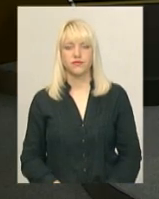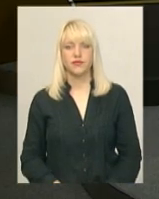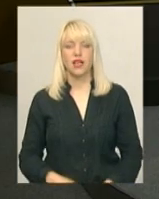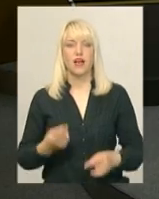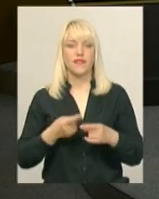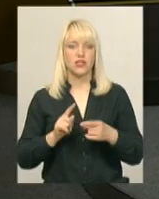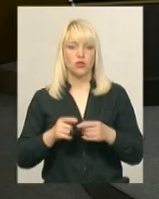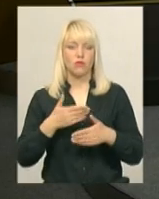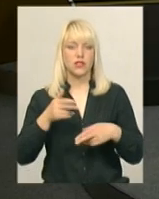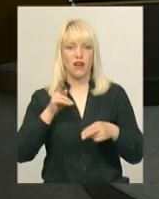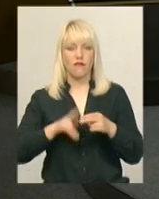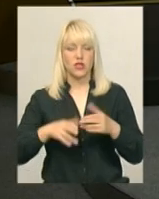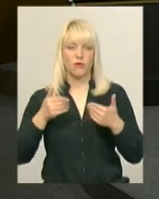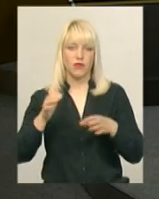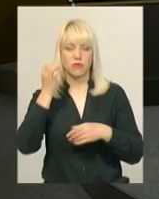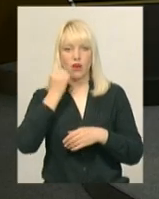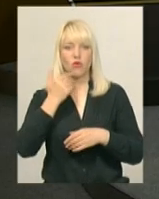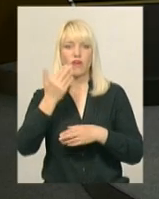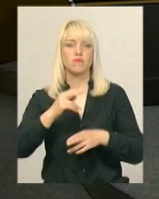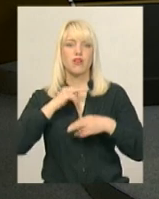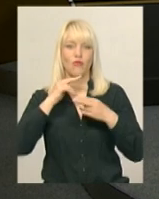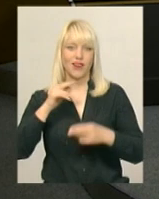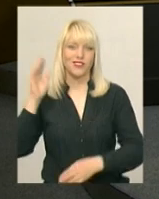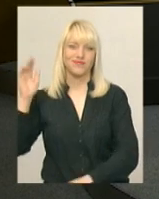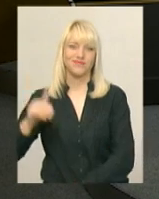На цьому ми завершуємо випуск. Дякуємо вам за увагу.